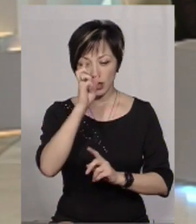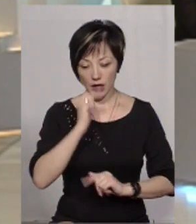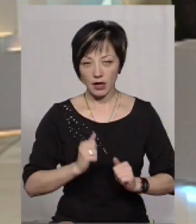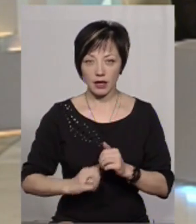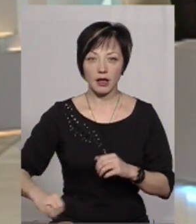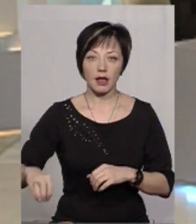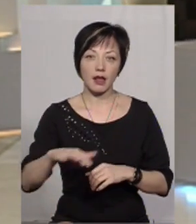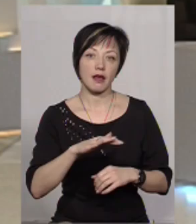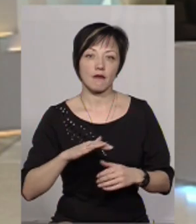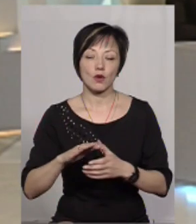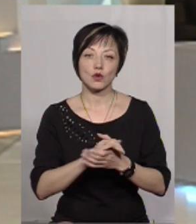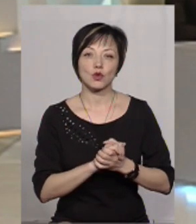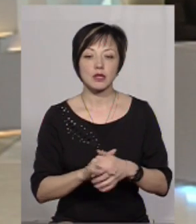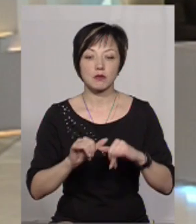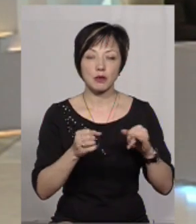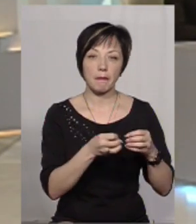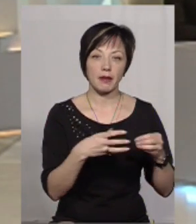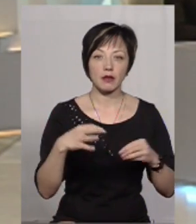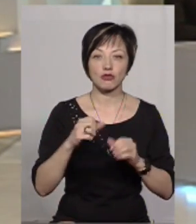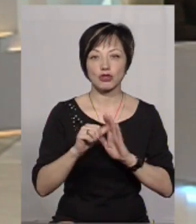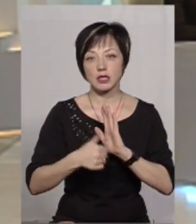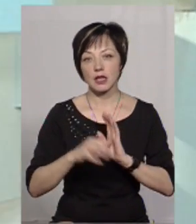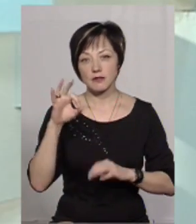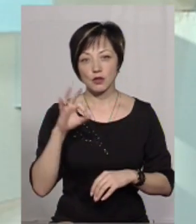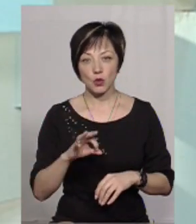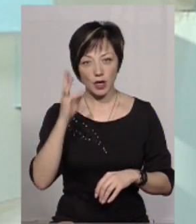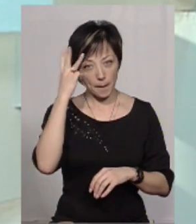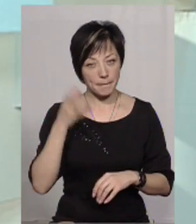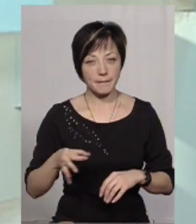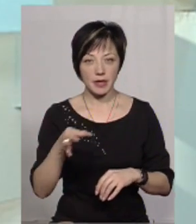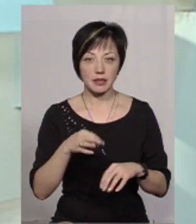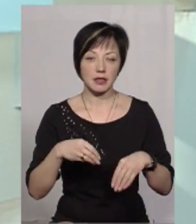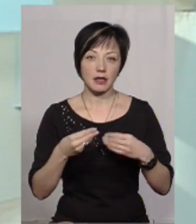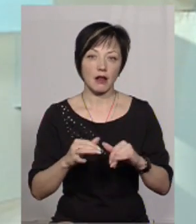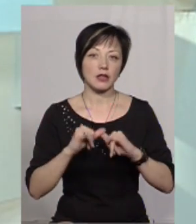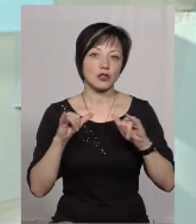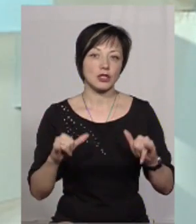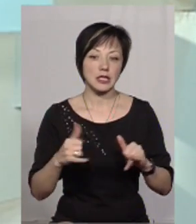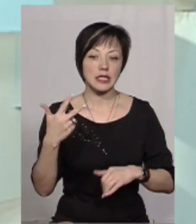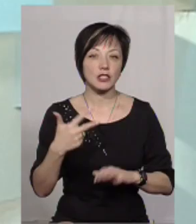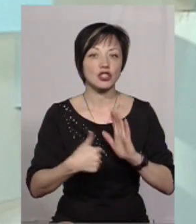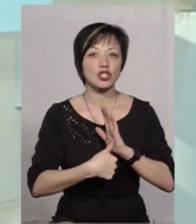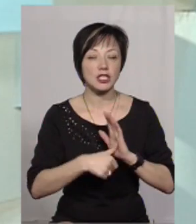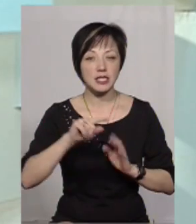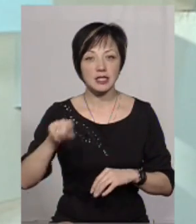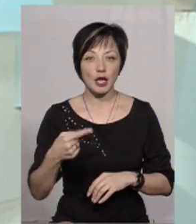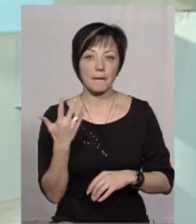Європейського Союзу збільшився на 15-16%, а Хмельниччина дала зріст на 36